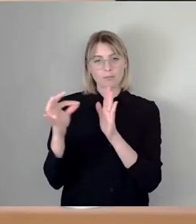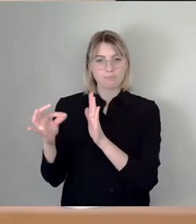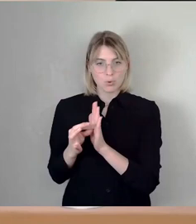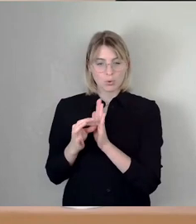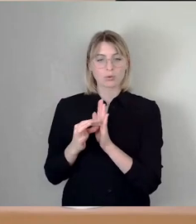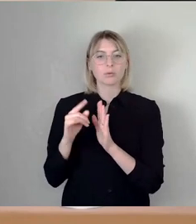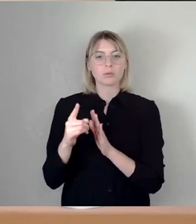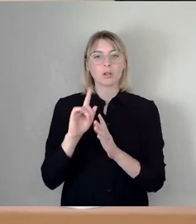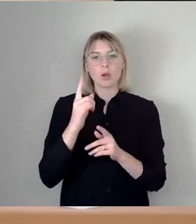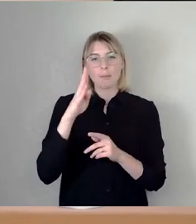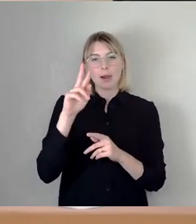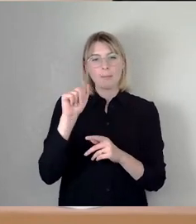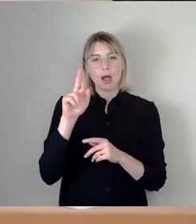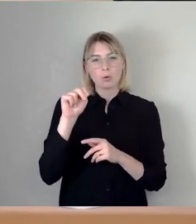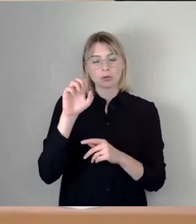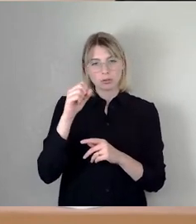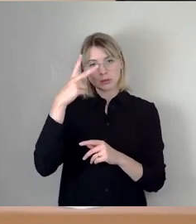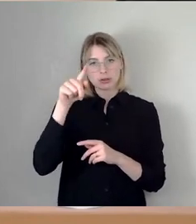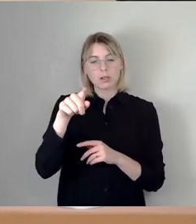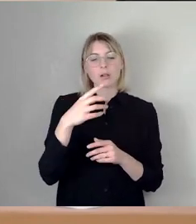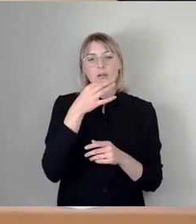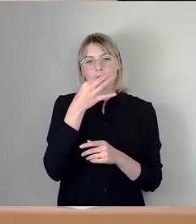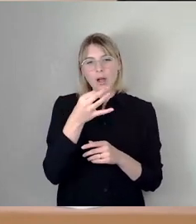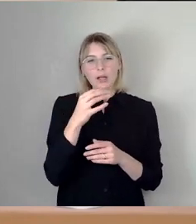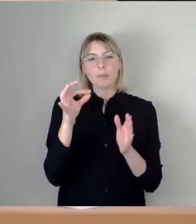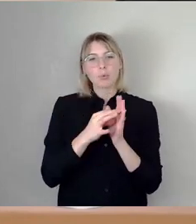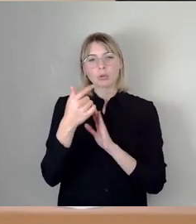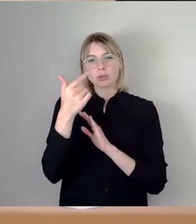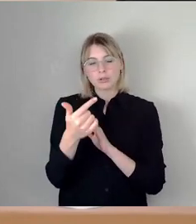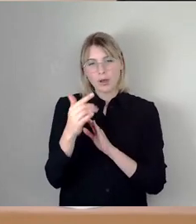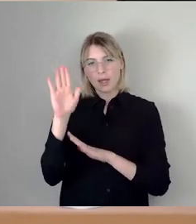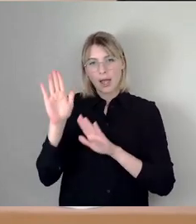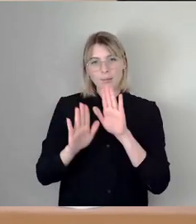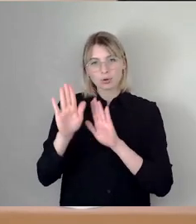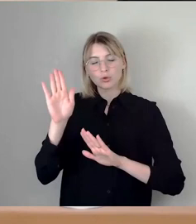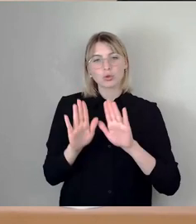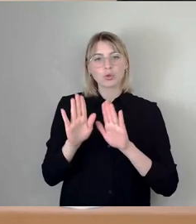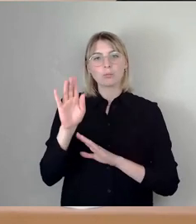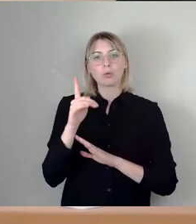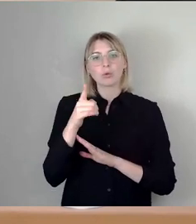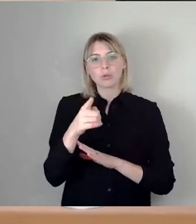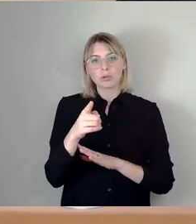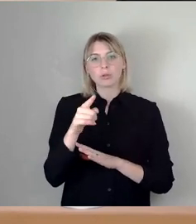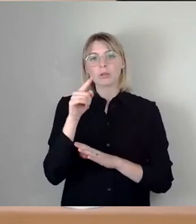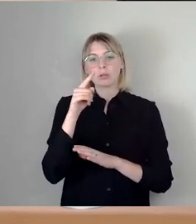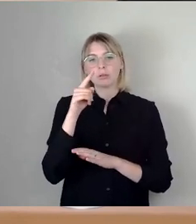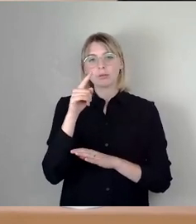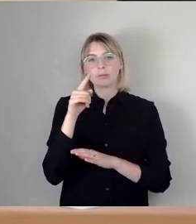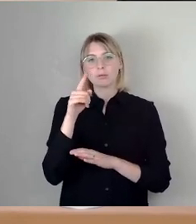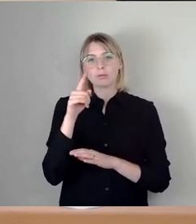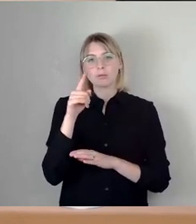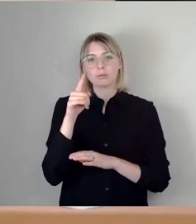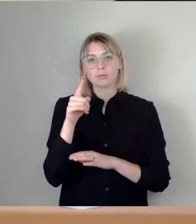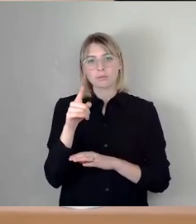Brauns danach gefragt hatte, wenn wir dann Punkt 2 zur Abstimmung stellen, würden diejenigen, die zustimmen, entsprechend